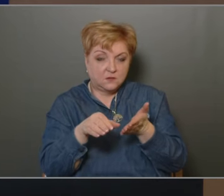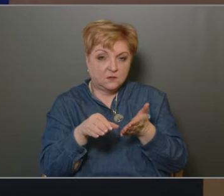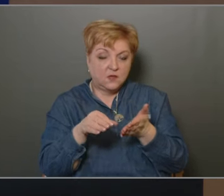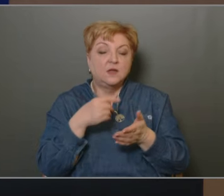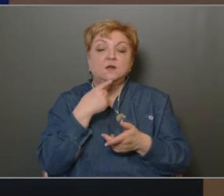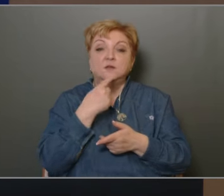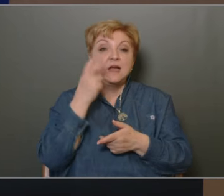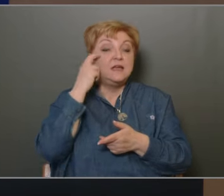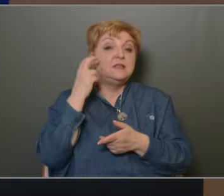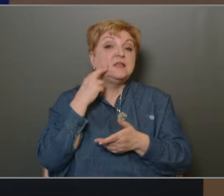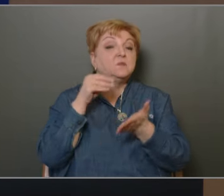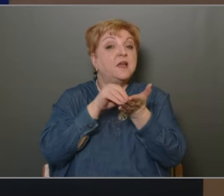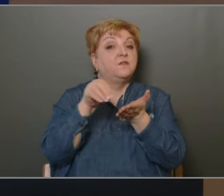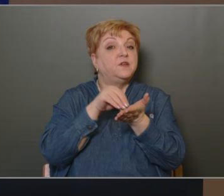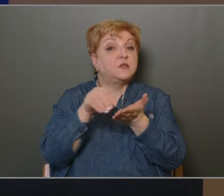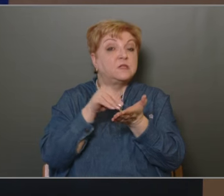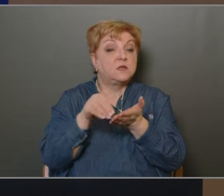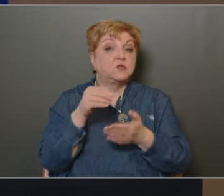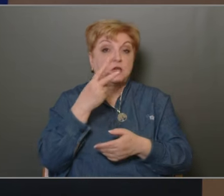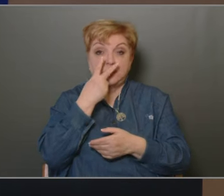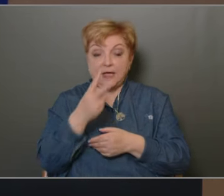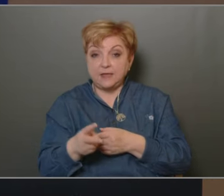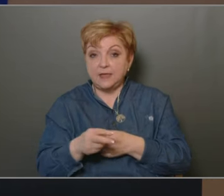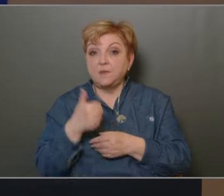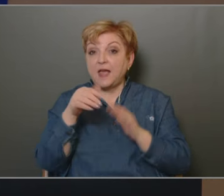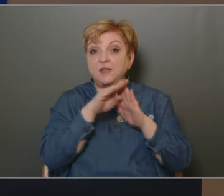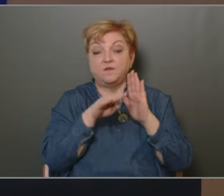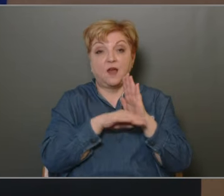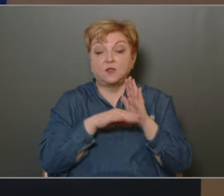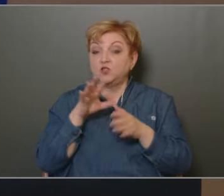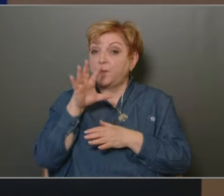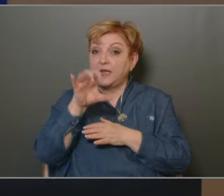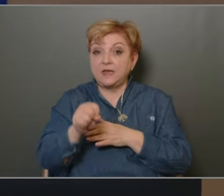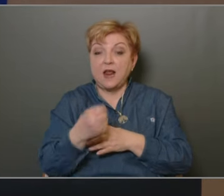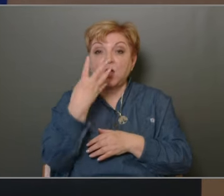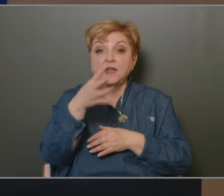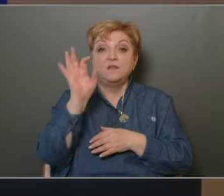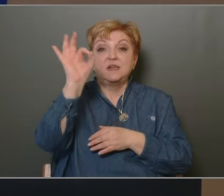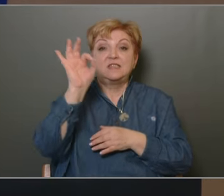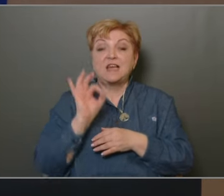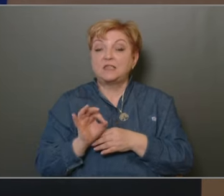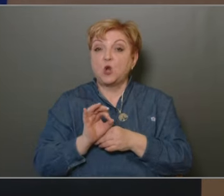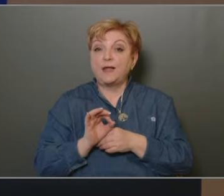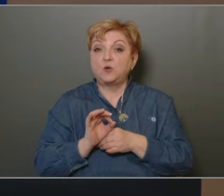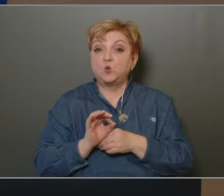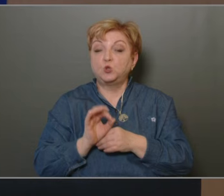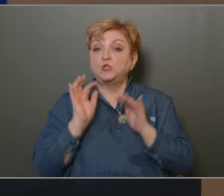hogy az intézmények finanszírozása tekintetében egyik feladat sem éri el a 40%-os